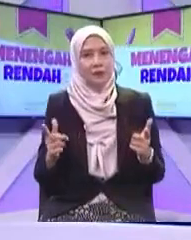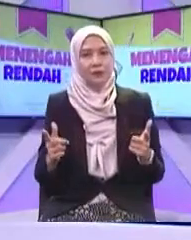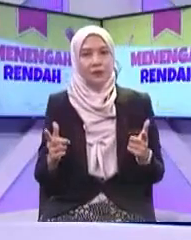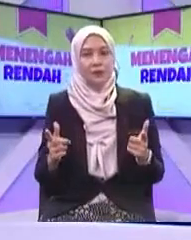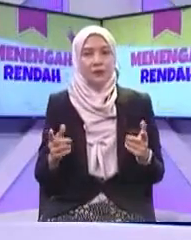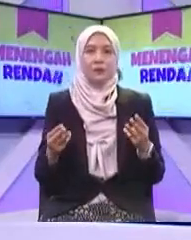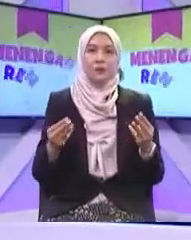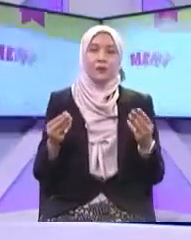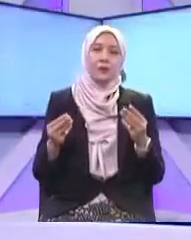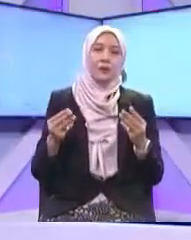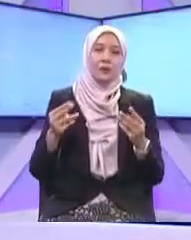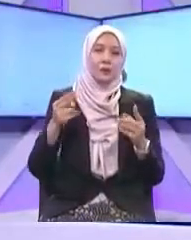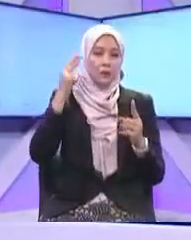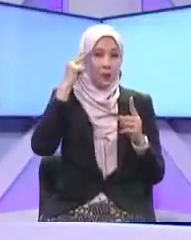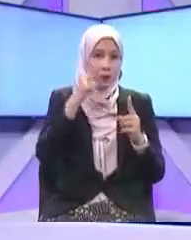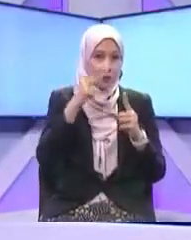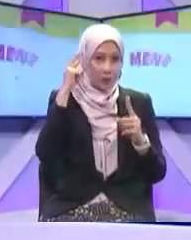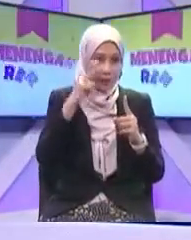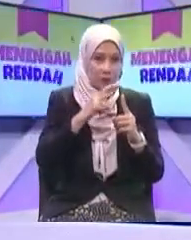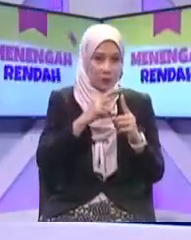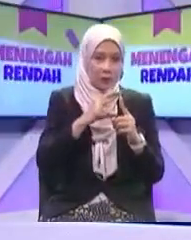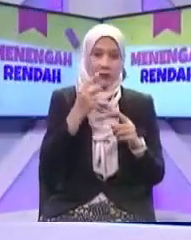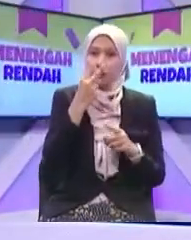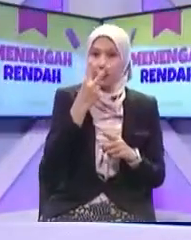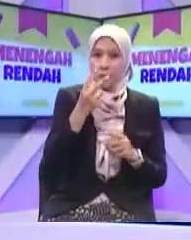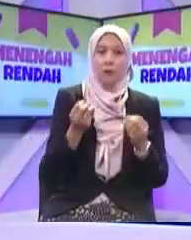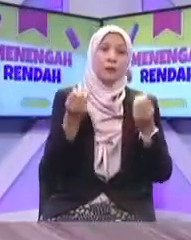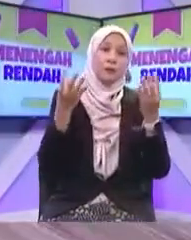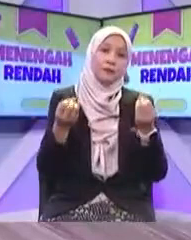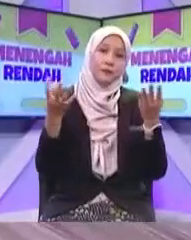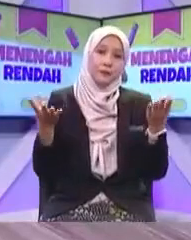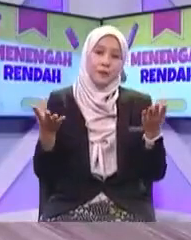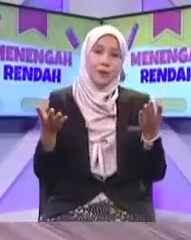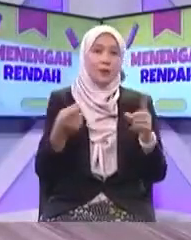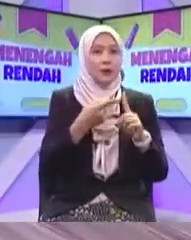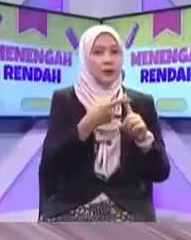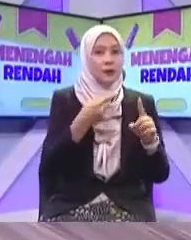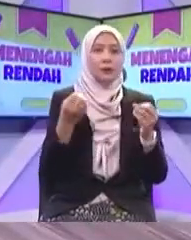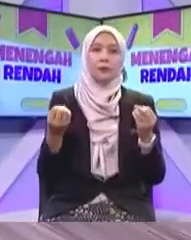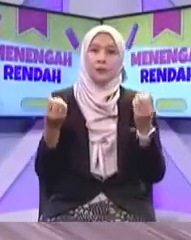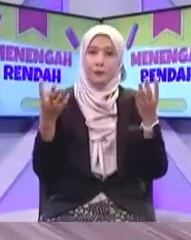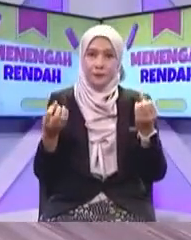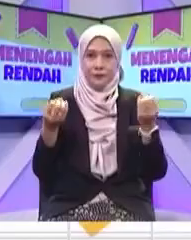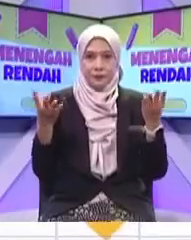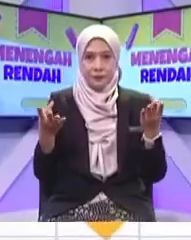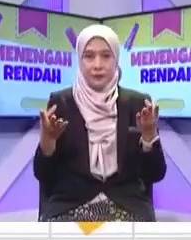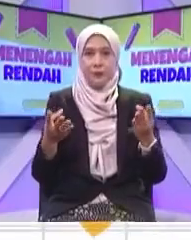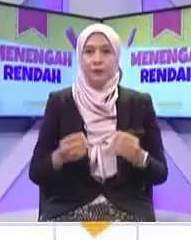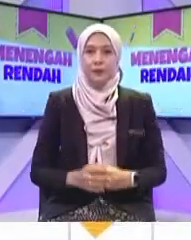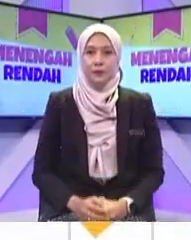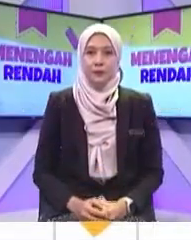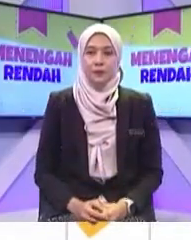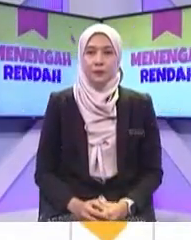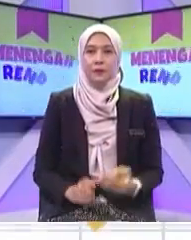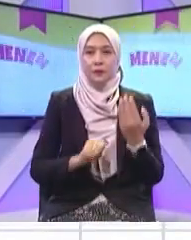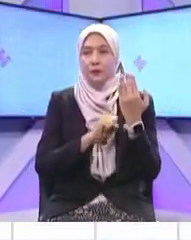rujukan tu jangan berdasarkan kepada satu tempat banyak tempat ok kita ada lagi Adik Khalif